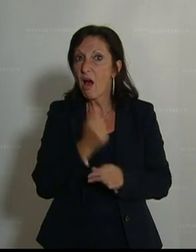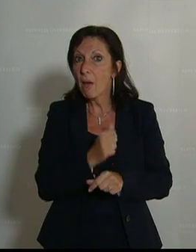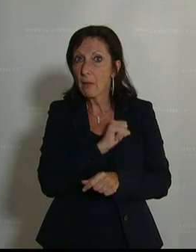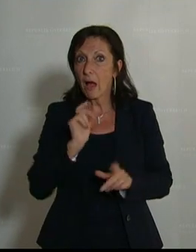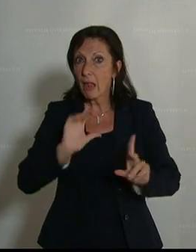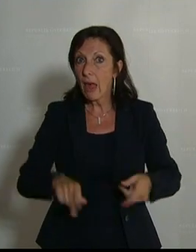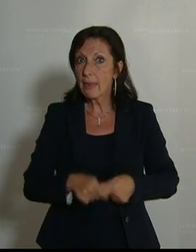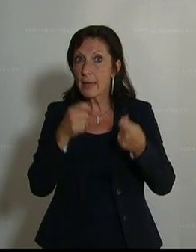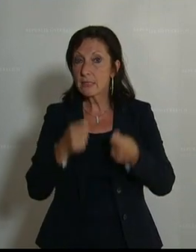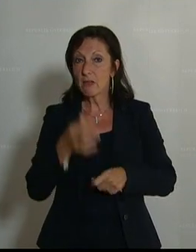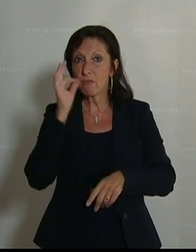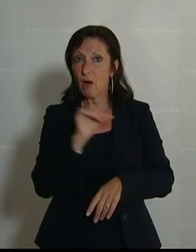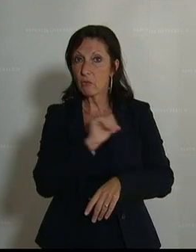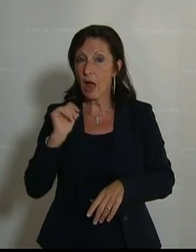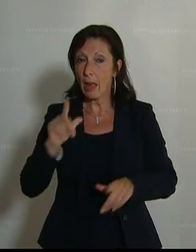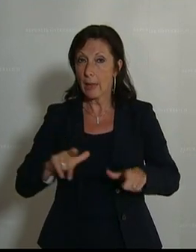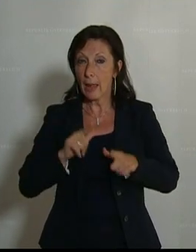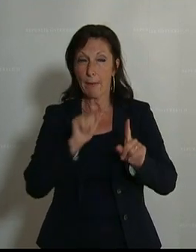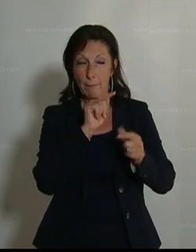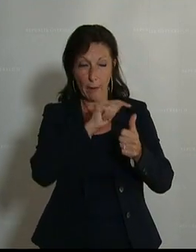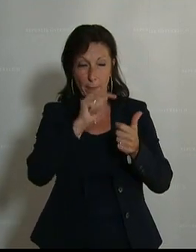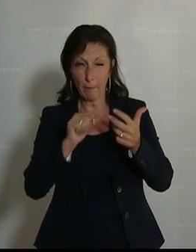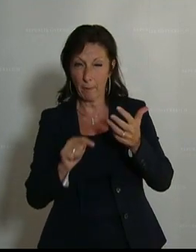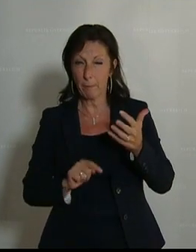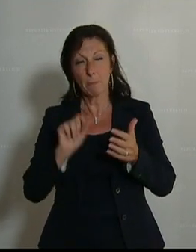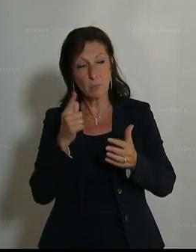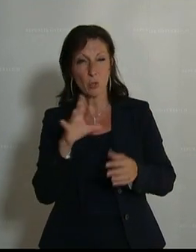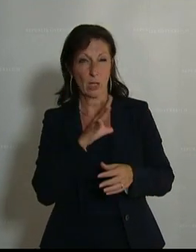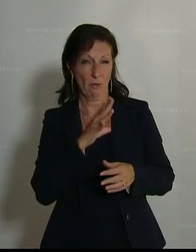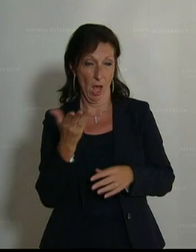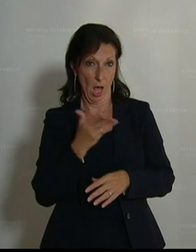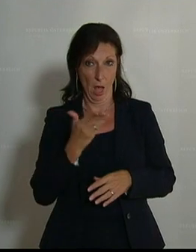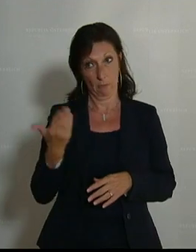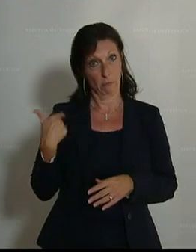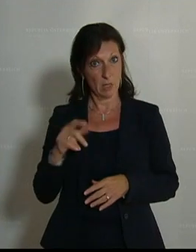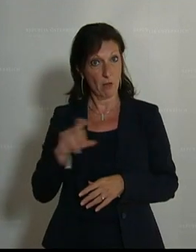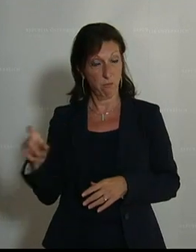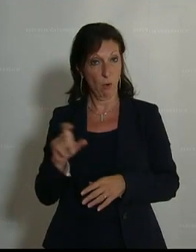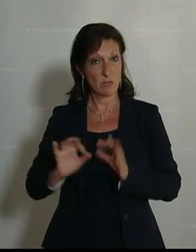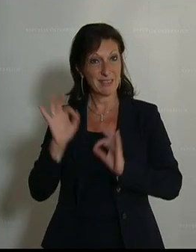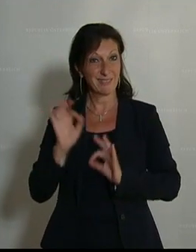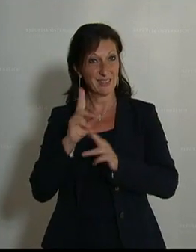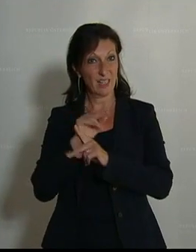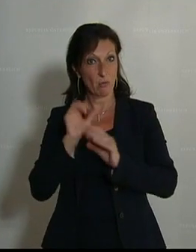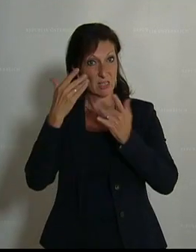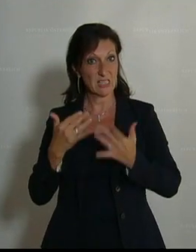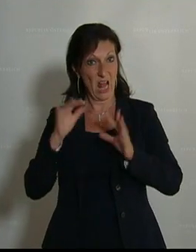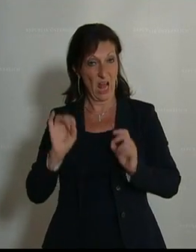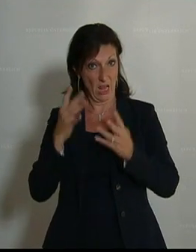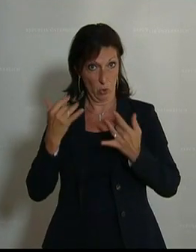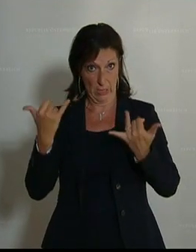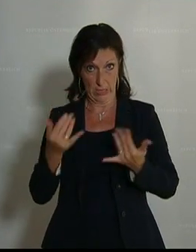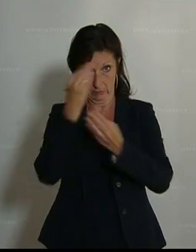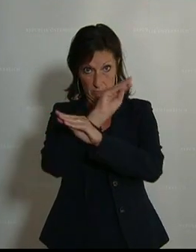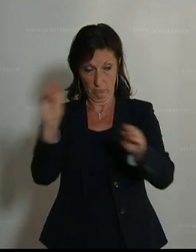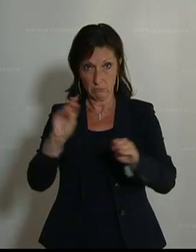alleinlebende Frauen sind außerdem auch besonders armutsgefährdet. Erst in der Vorwoche hat die Statistik Austria aktuelle Zahlen präsentiert. Ich mag Ihnen die gerne in